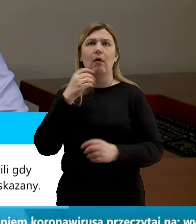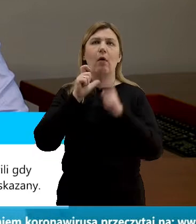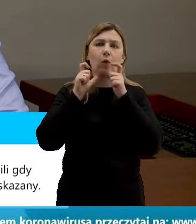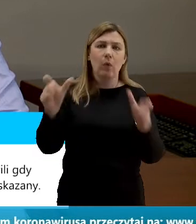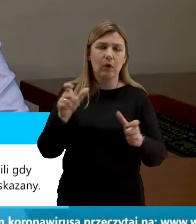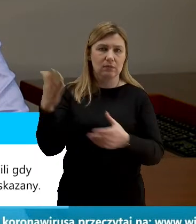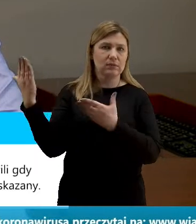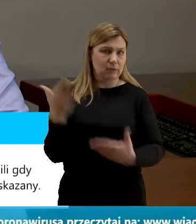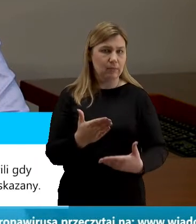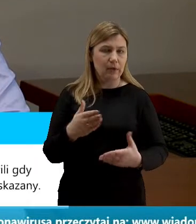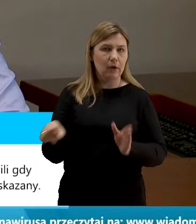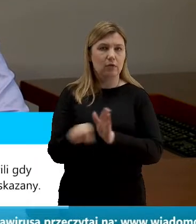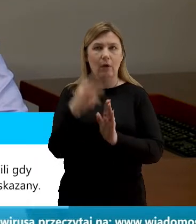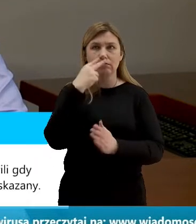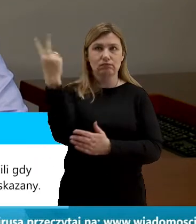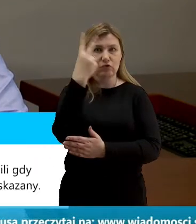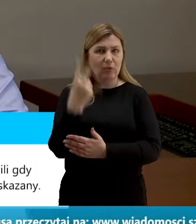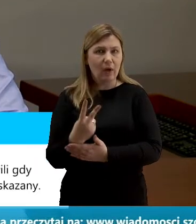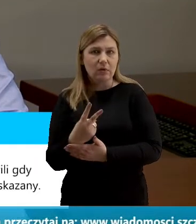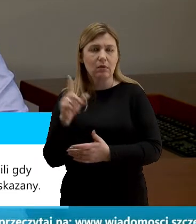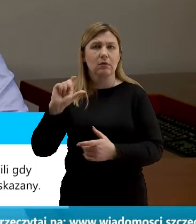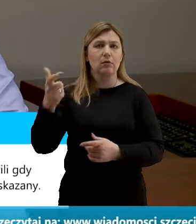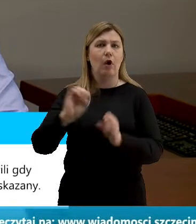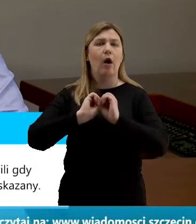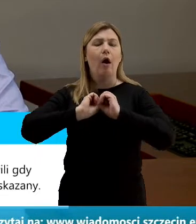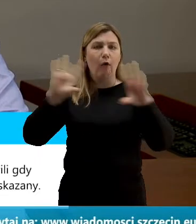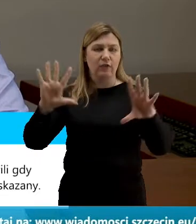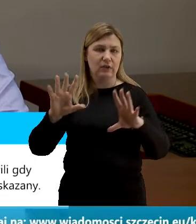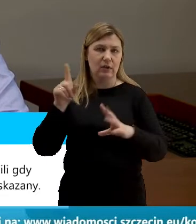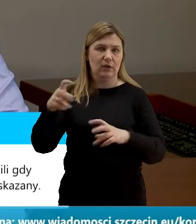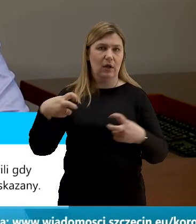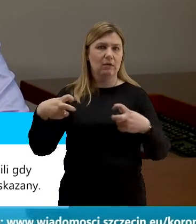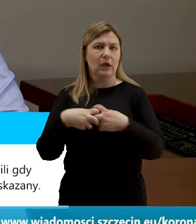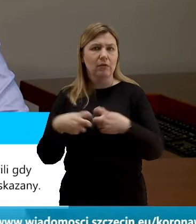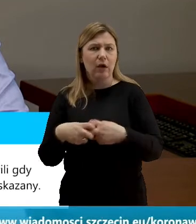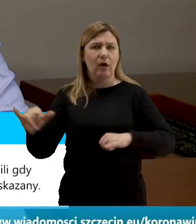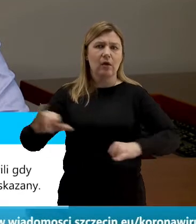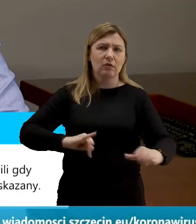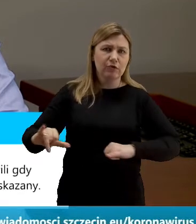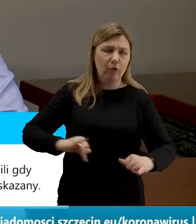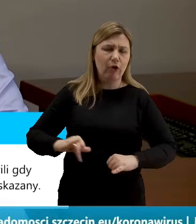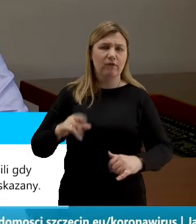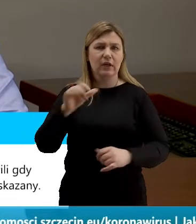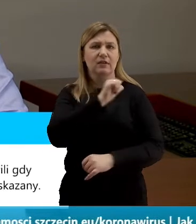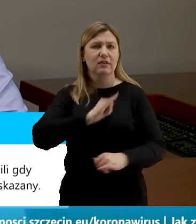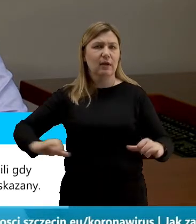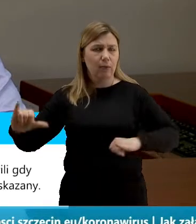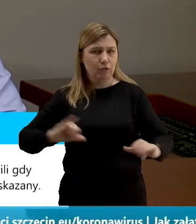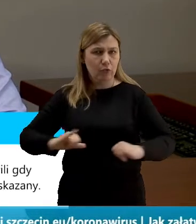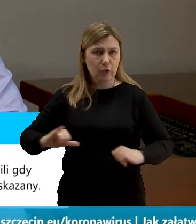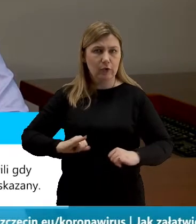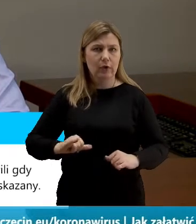Zapraszamy Państwa do śledzenia tego, co jest na oficjalnych komunikatorach i rządowych, i naszych samorządowych,